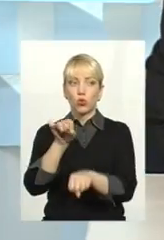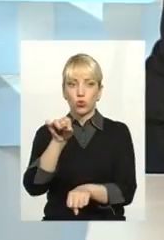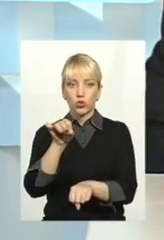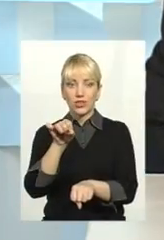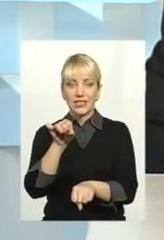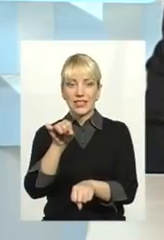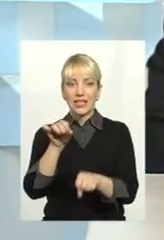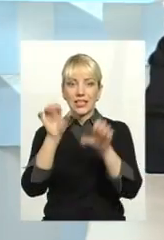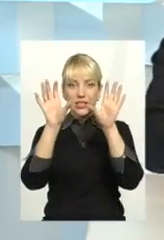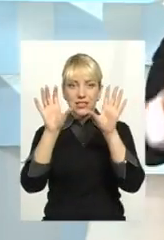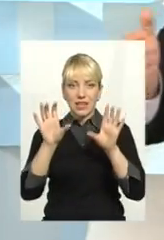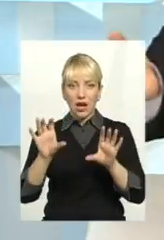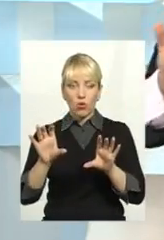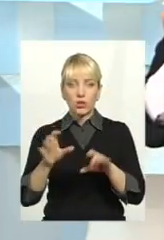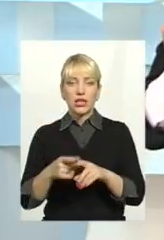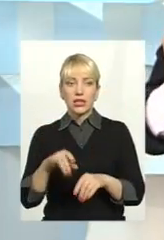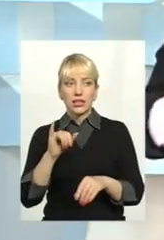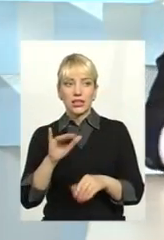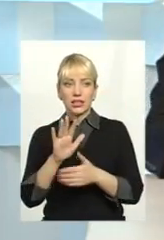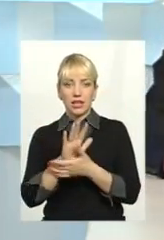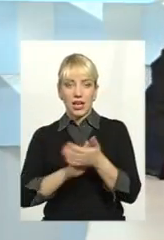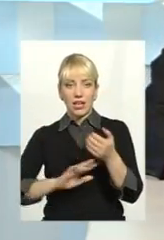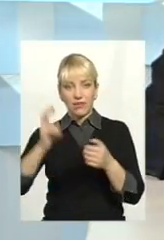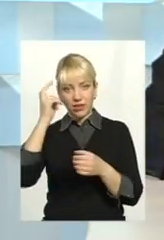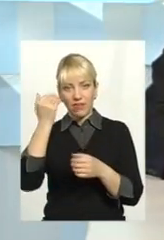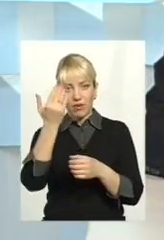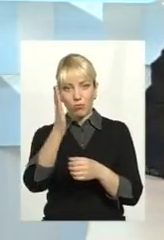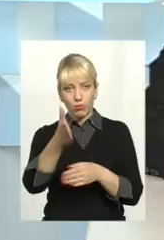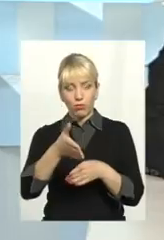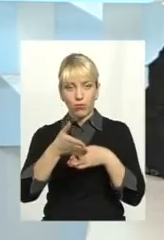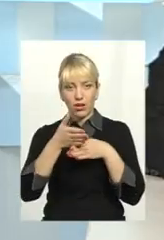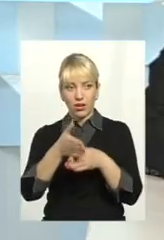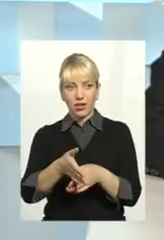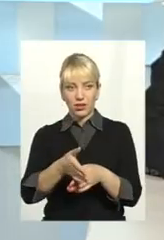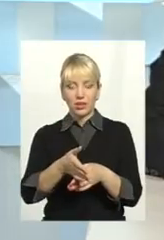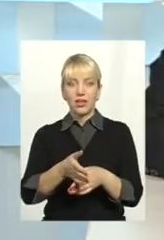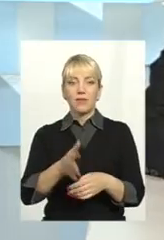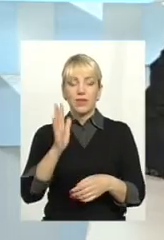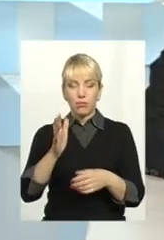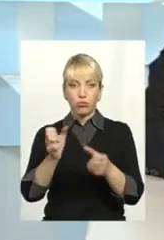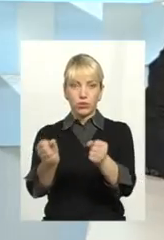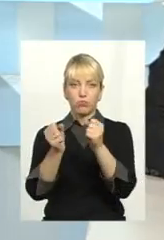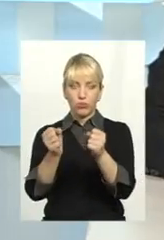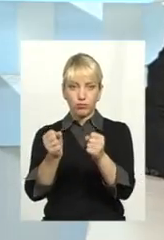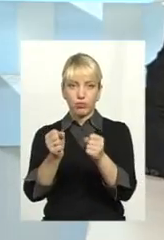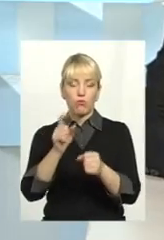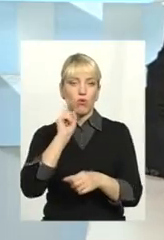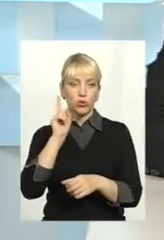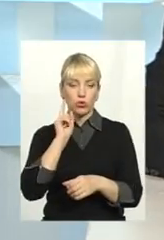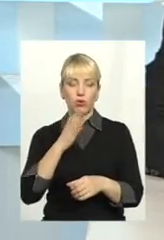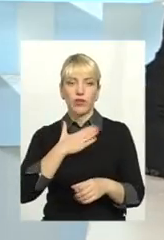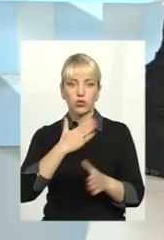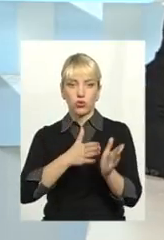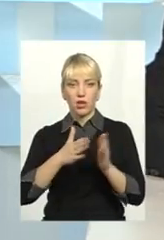умови своєї діяльності. І далі ми будемо в Києві вам помагати, приводити до тями молодого регулятора, нашого Дмитра